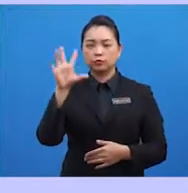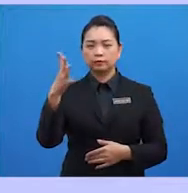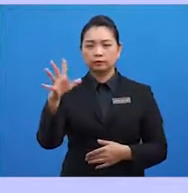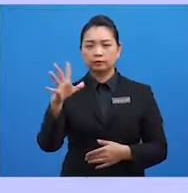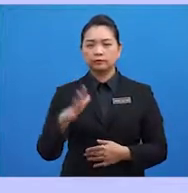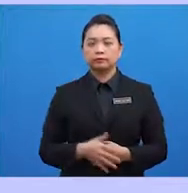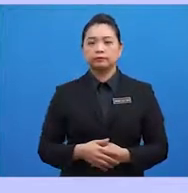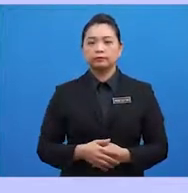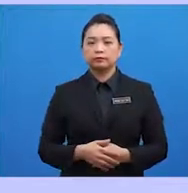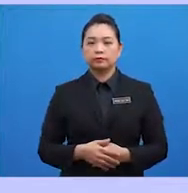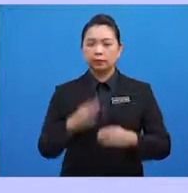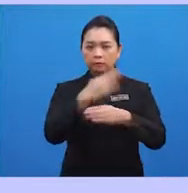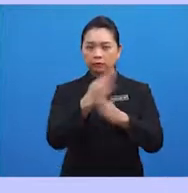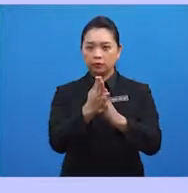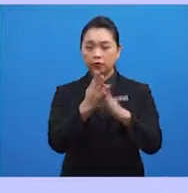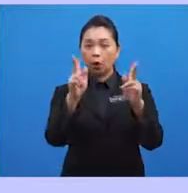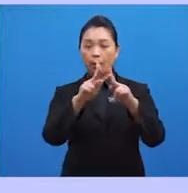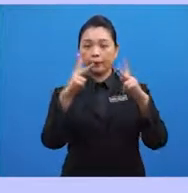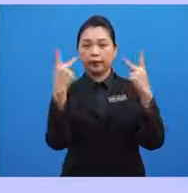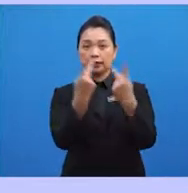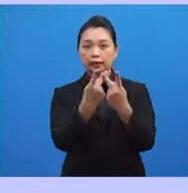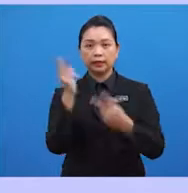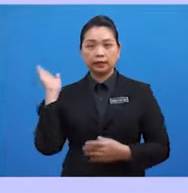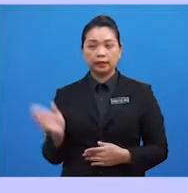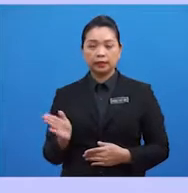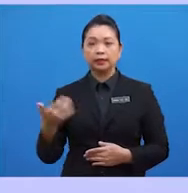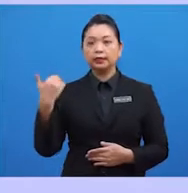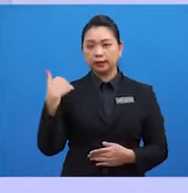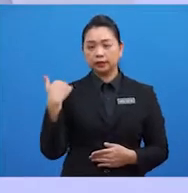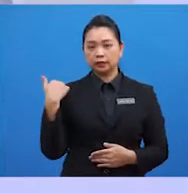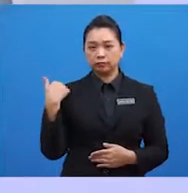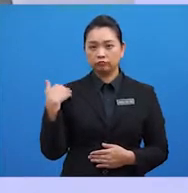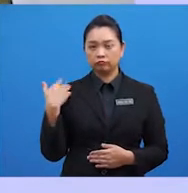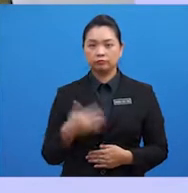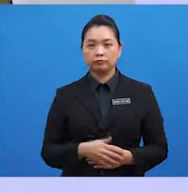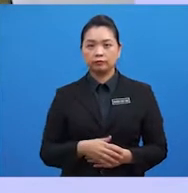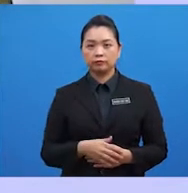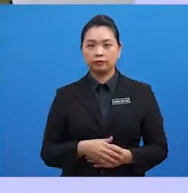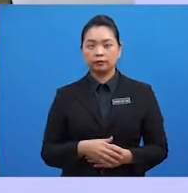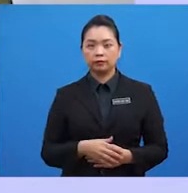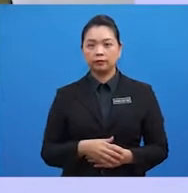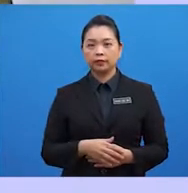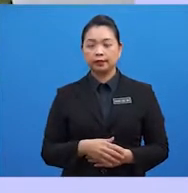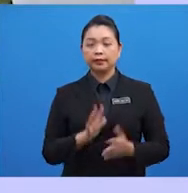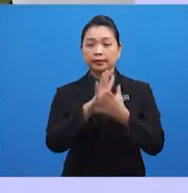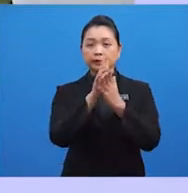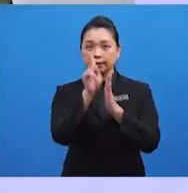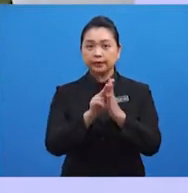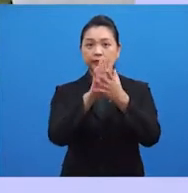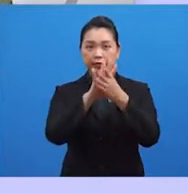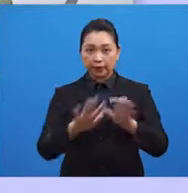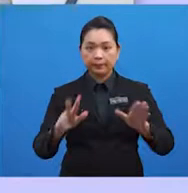Pembentukan Komuniti ASEAN ini merangkumi Komuniti Keselamatan Politik,